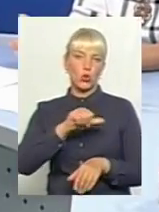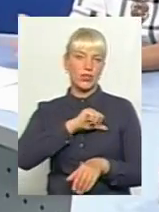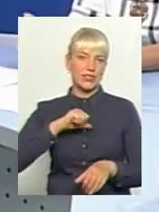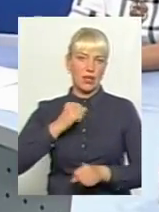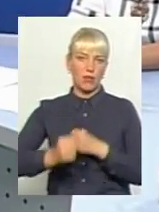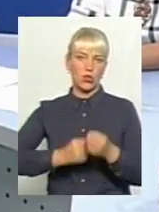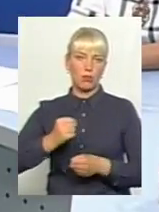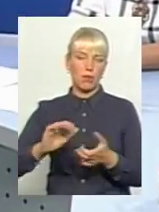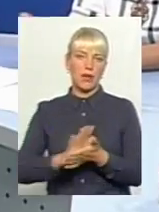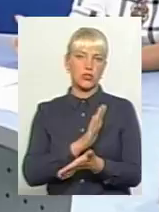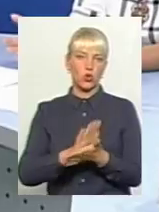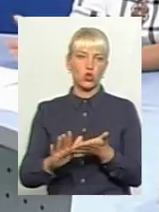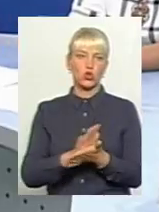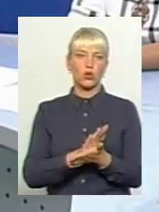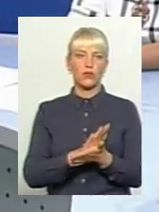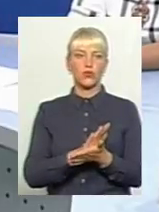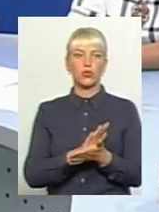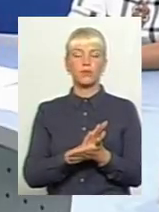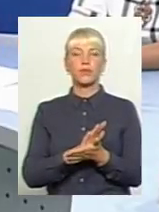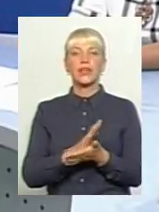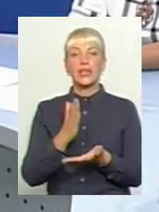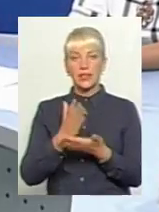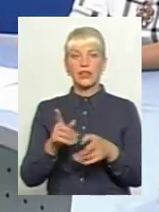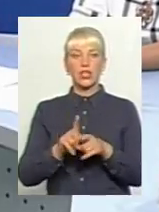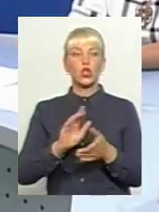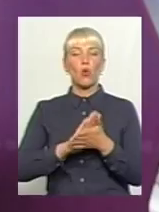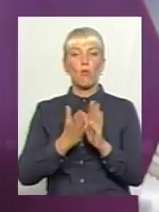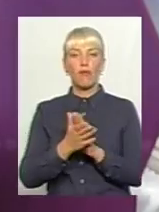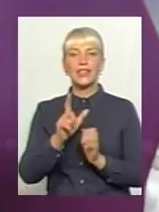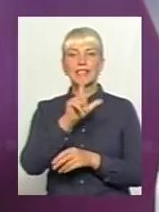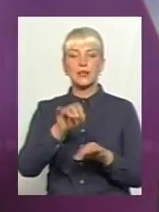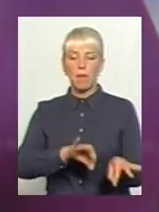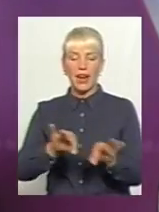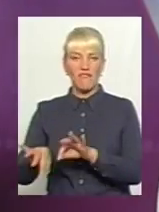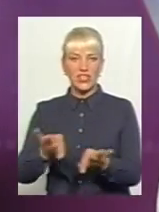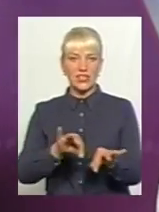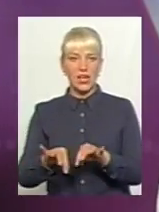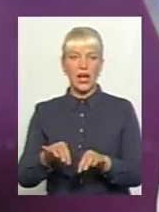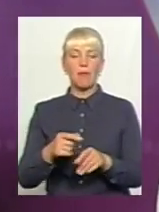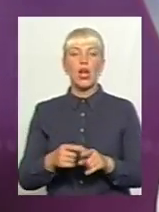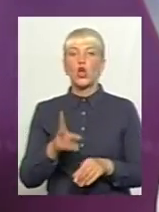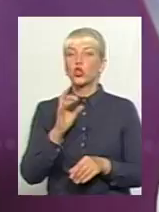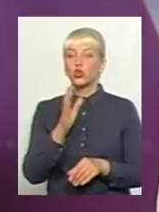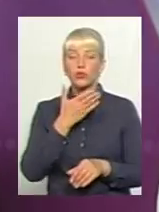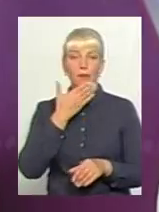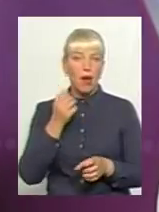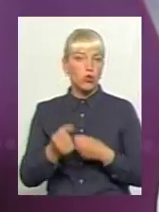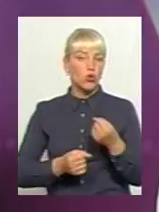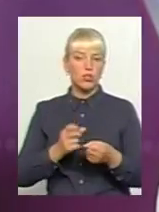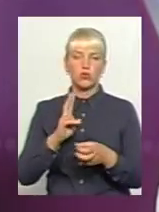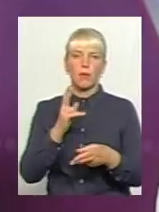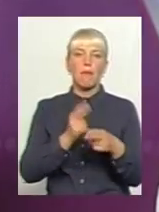до нас безкоштовно. Там є певні домовленості з перевізниками. Але щоб хтось не доїхав на діалі, щоб були якісь там